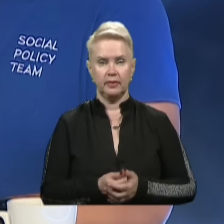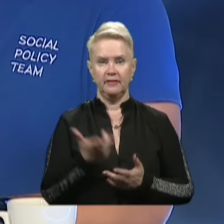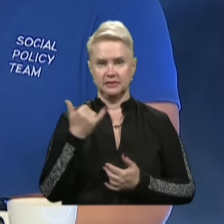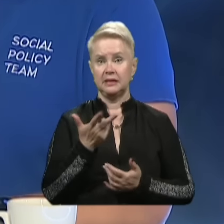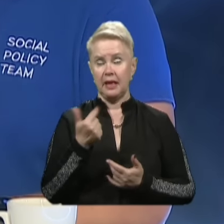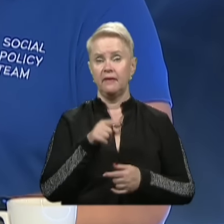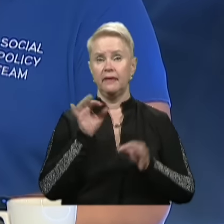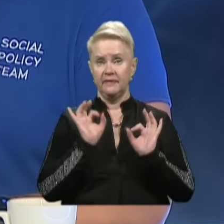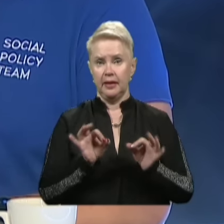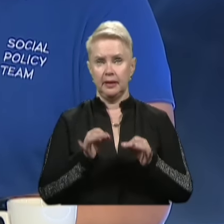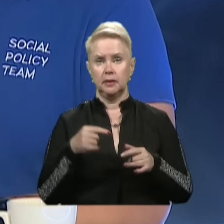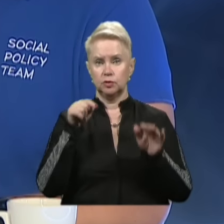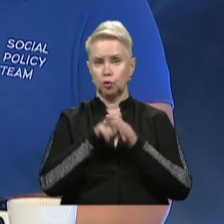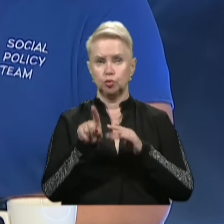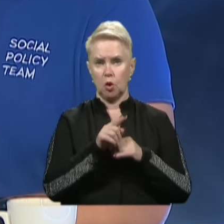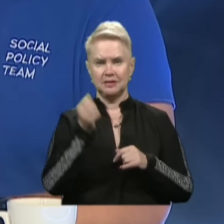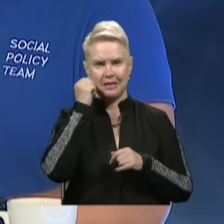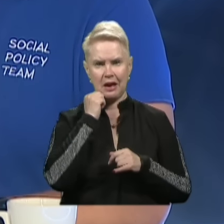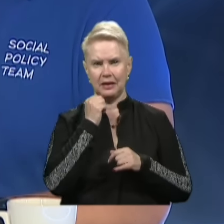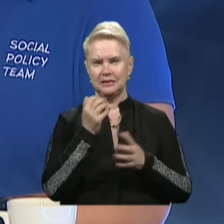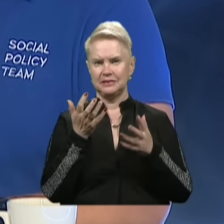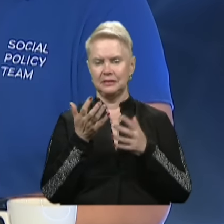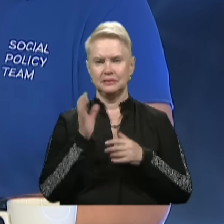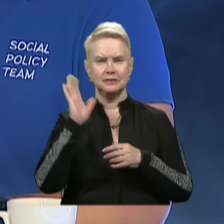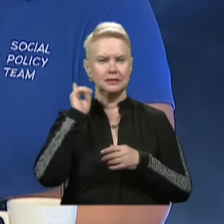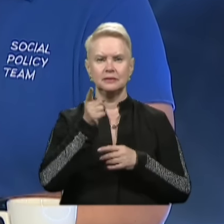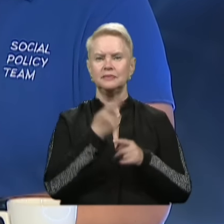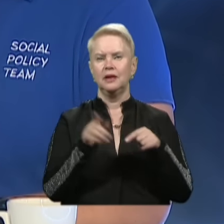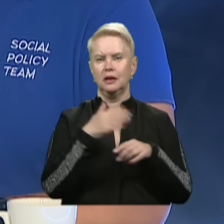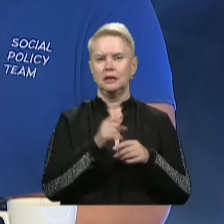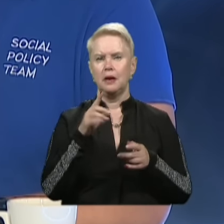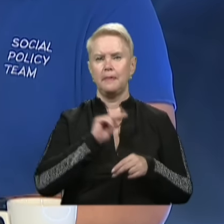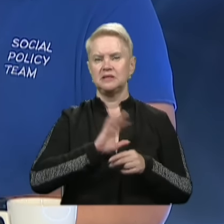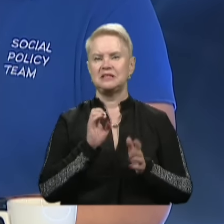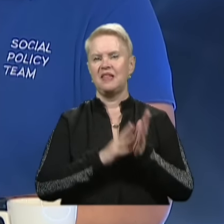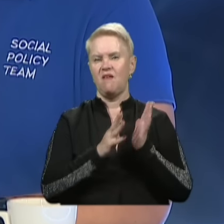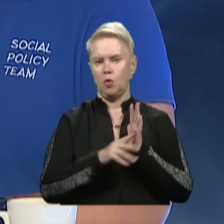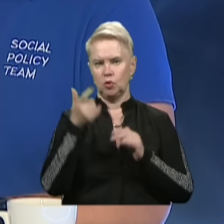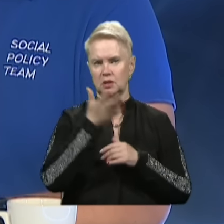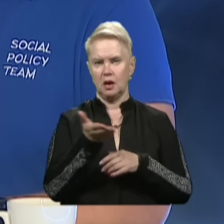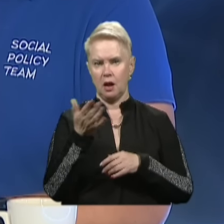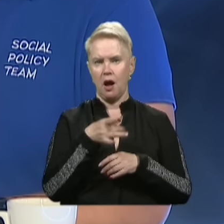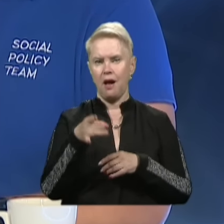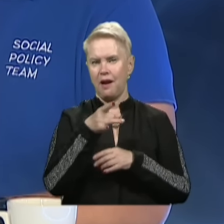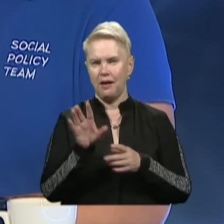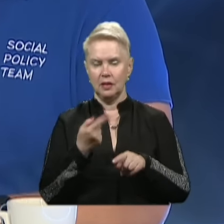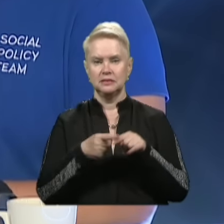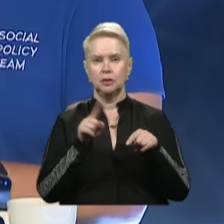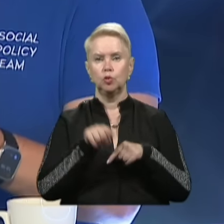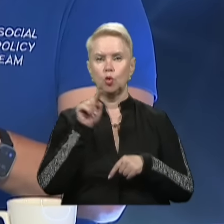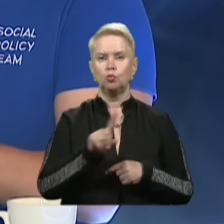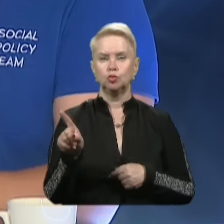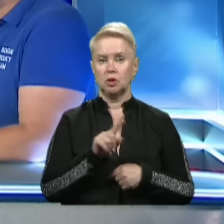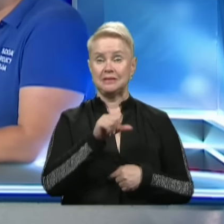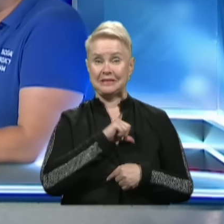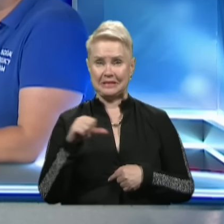Все вірно. І в цьому на суть, тому що старі системи пострадянські, вони працювали з 90-х. Частина з них районно орієнтована. Тому що